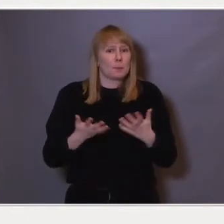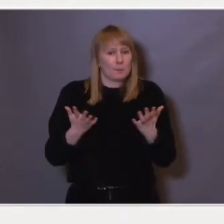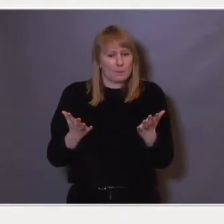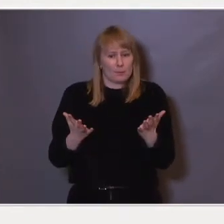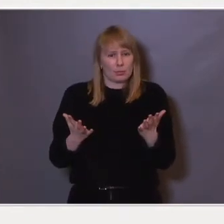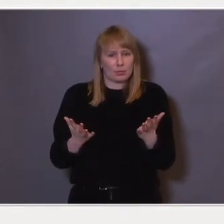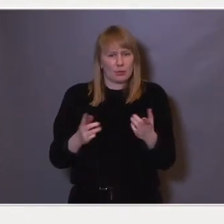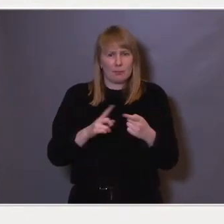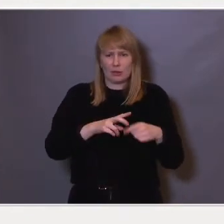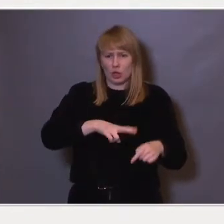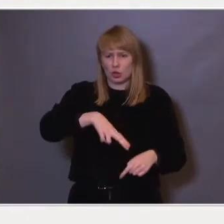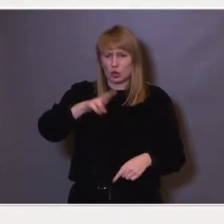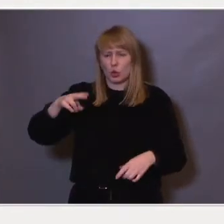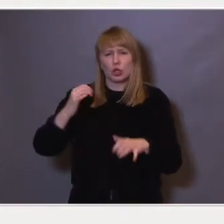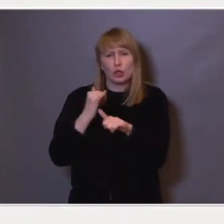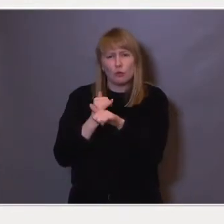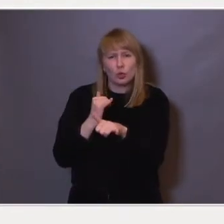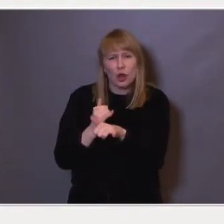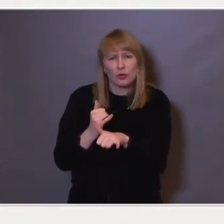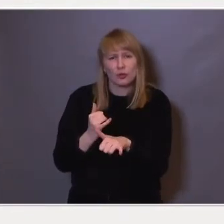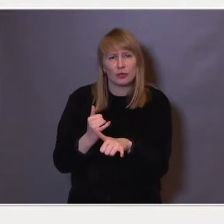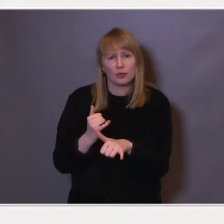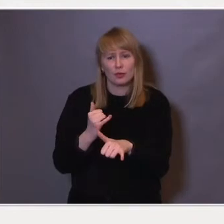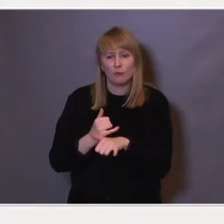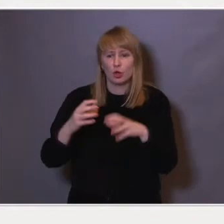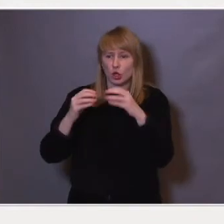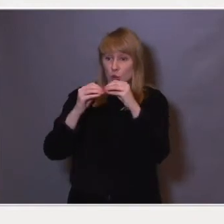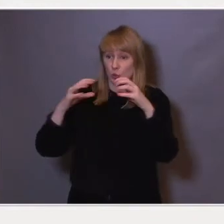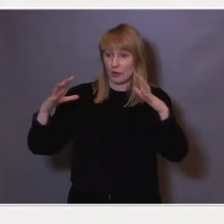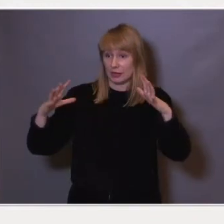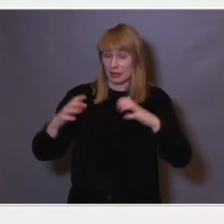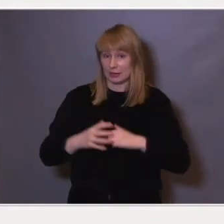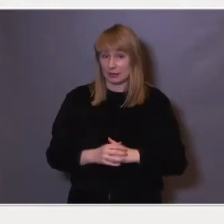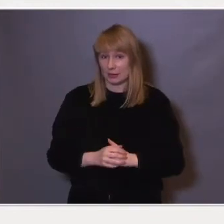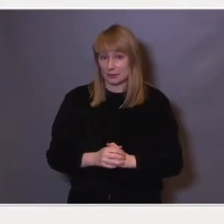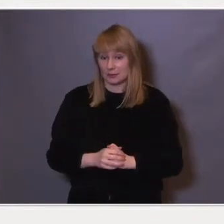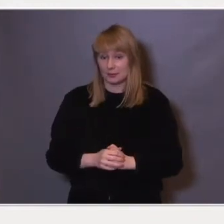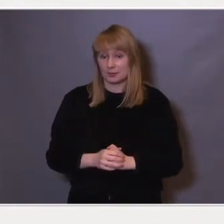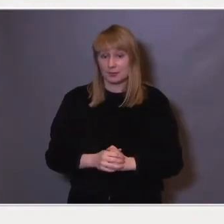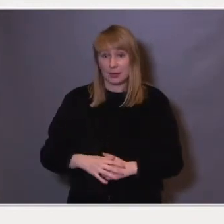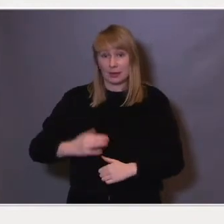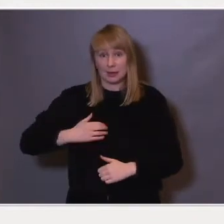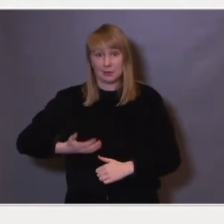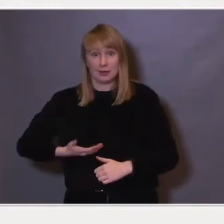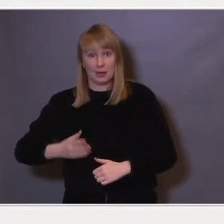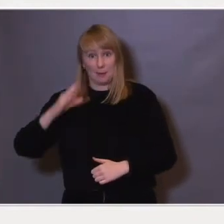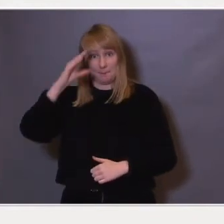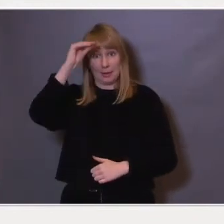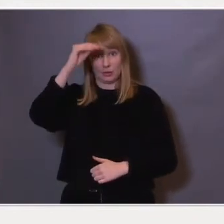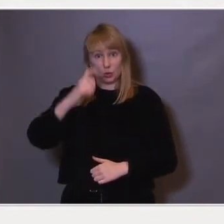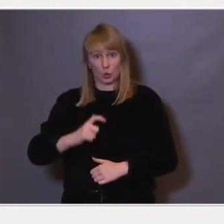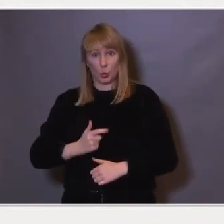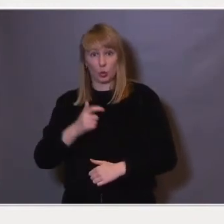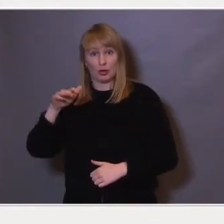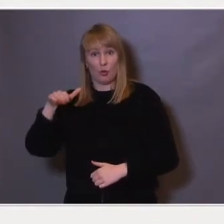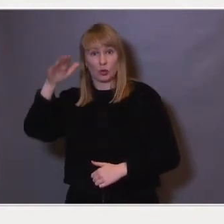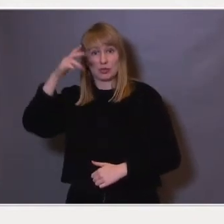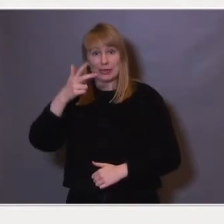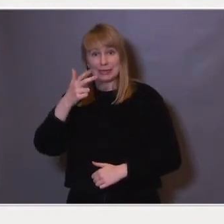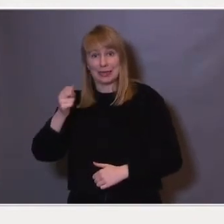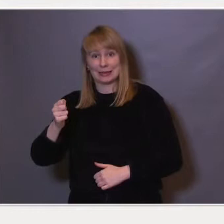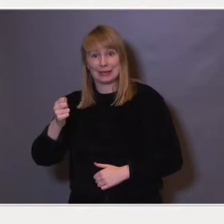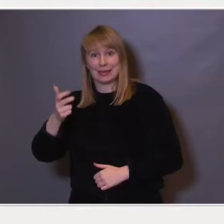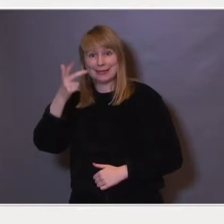ser det ut i Norge? Hvordan har det utviklet seg? Her ser dere kvinner og menn, unge voksne i alderen 30